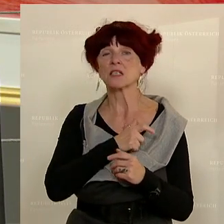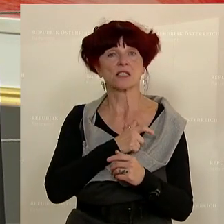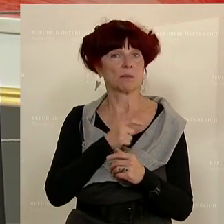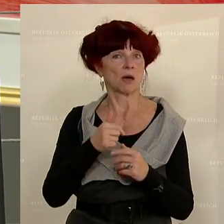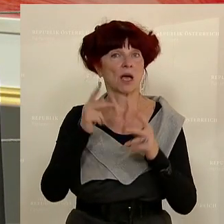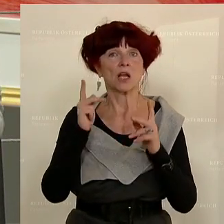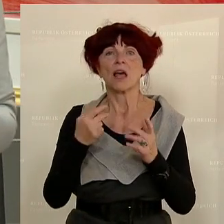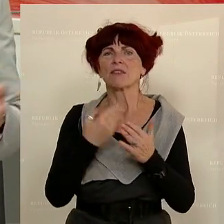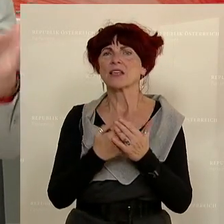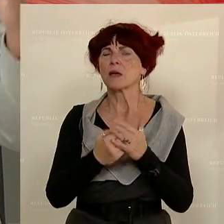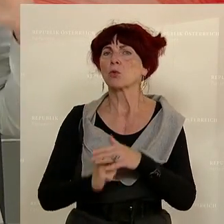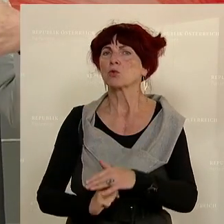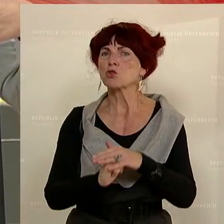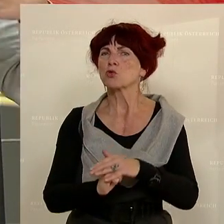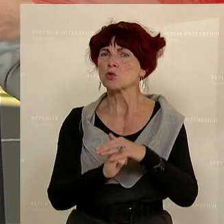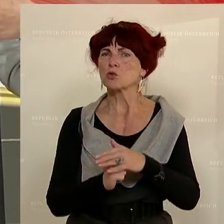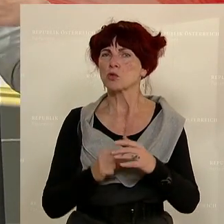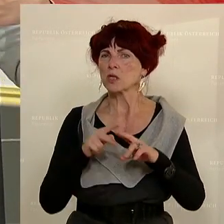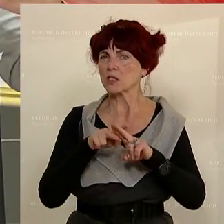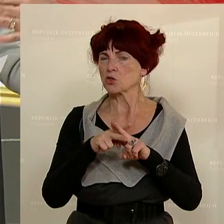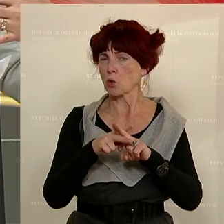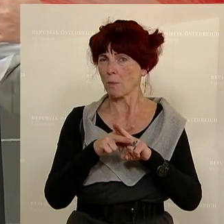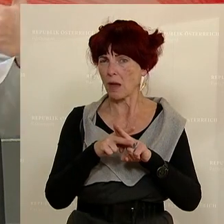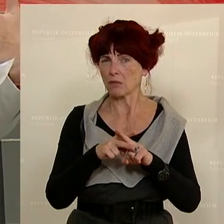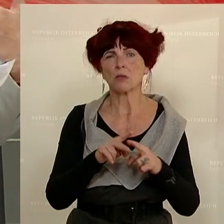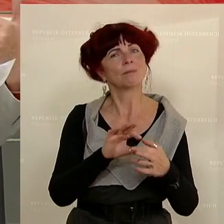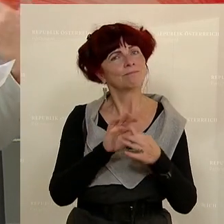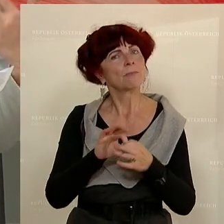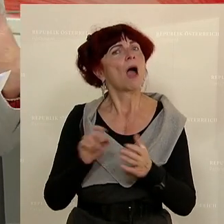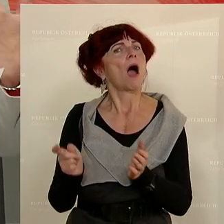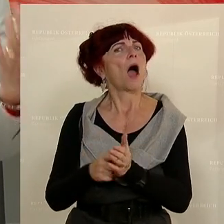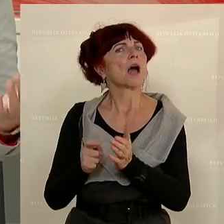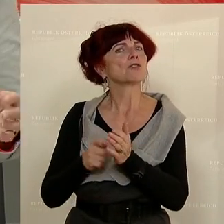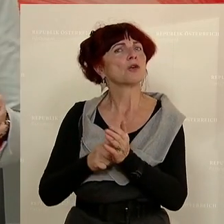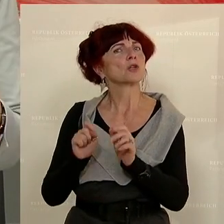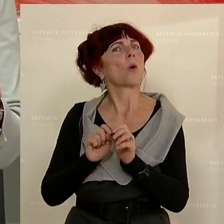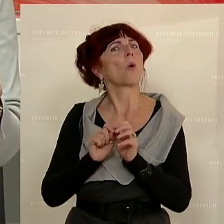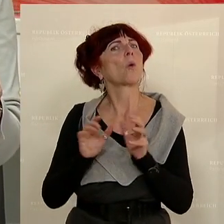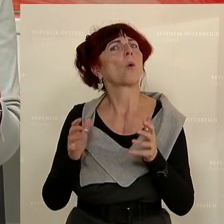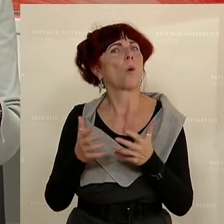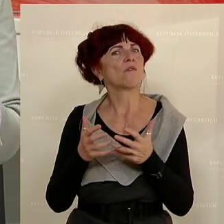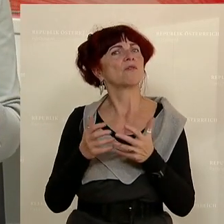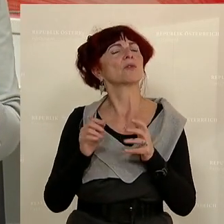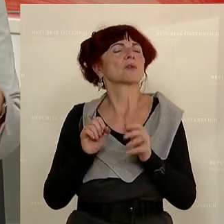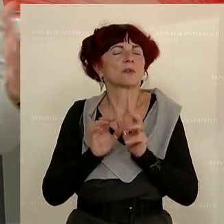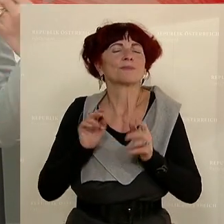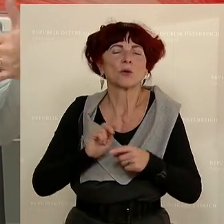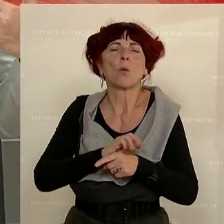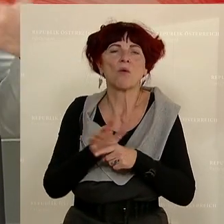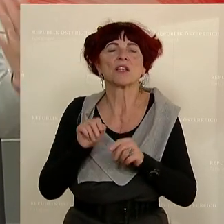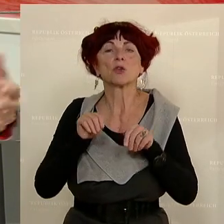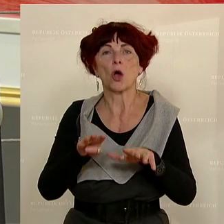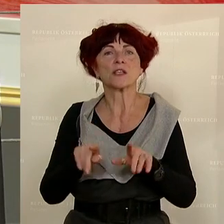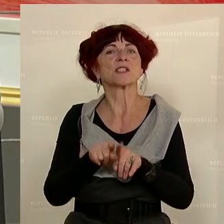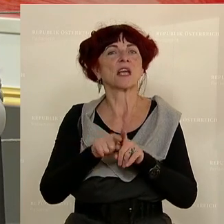Unterstützungsinstrumente, die für die Anforderungen der Covid-19-Krisensituation sehr großzügig ausgebaut wurden, wieder